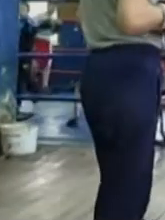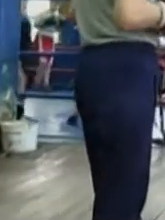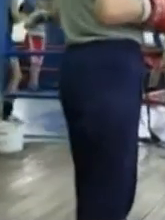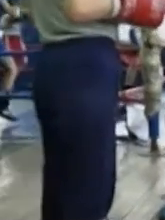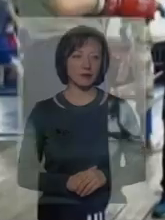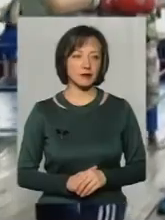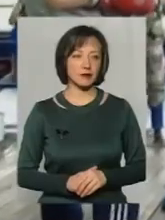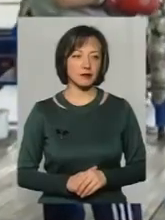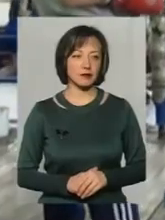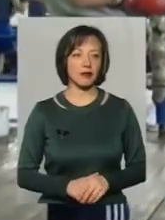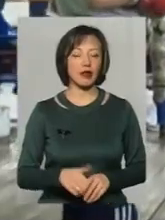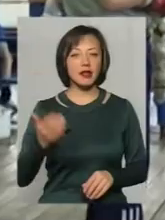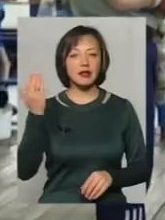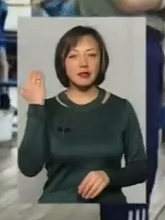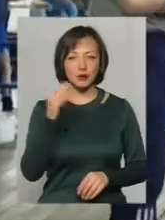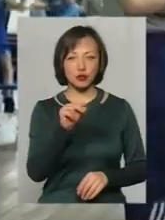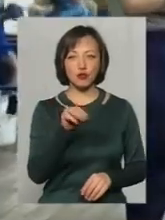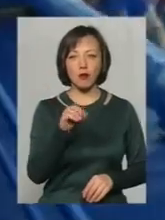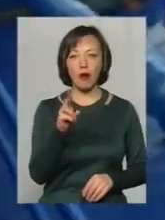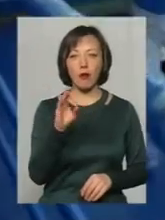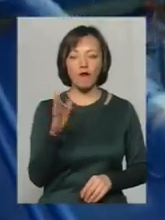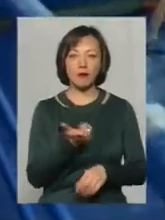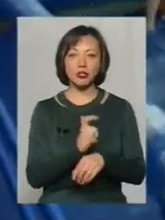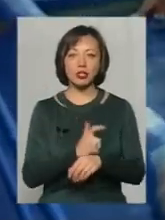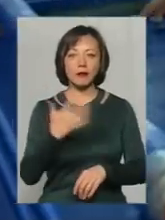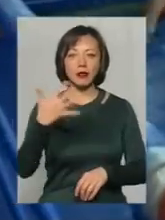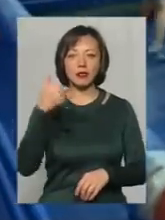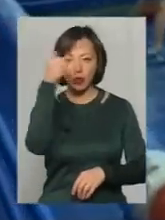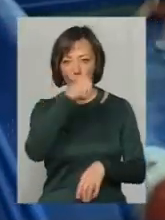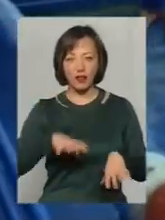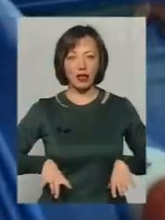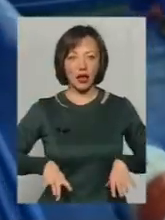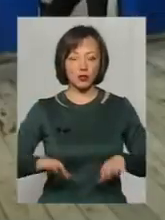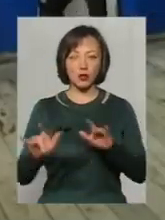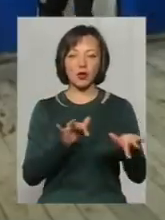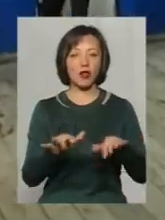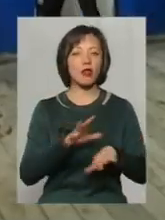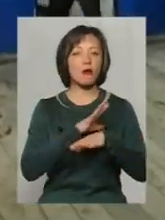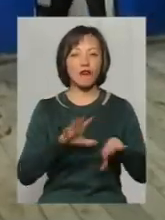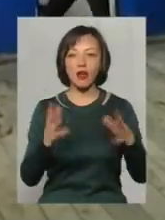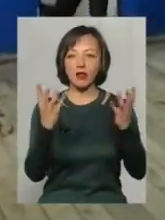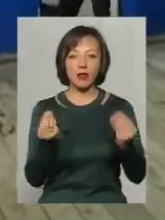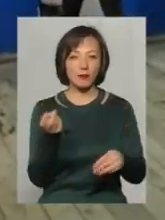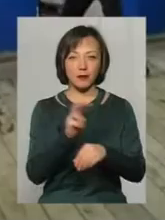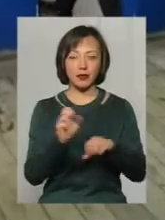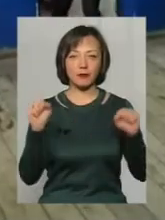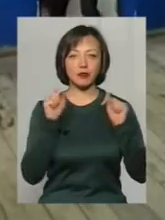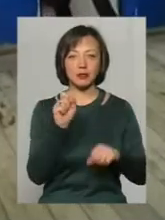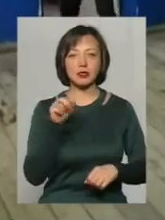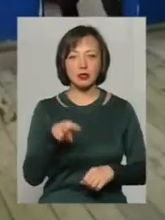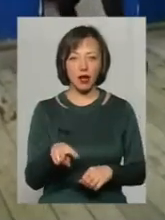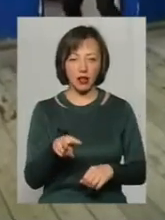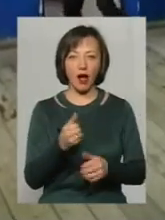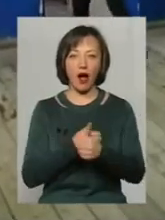За плечима Анатолія Чумакова більше 50 років тренерської діяльності. Не буває дня, коли би він не зайшов до спортивної зали